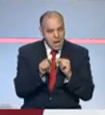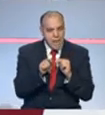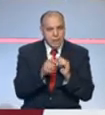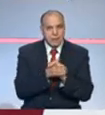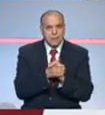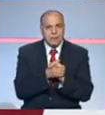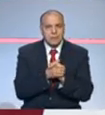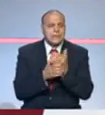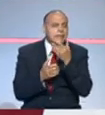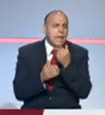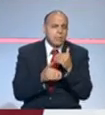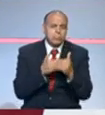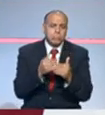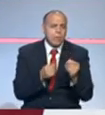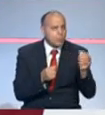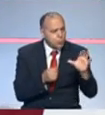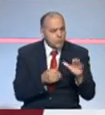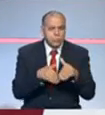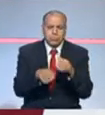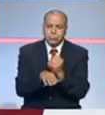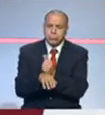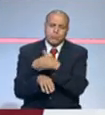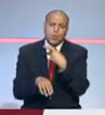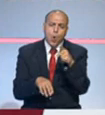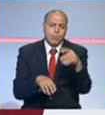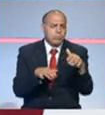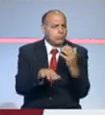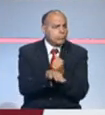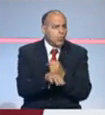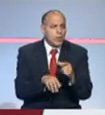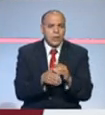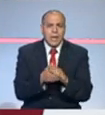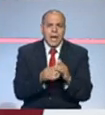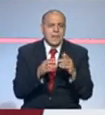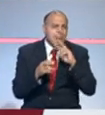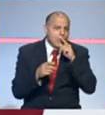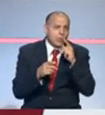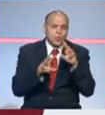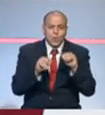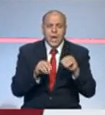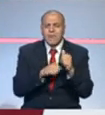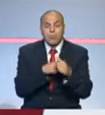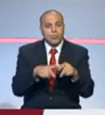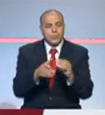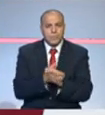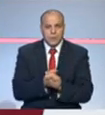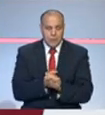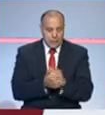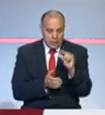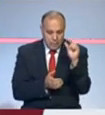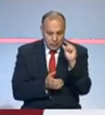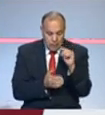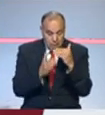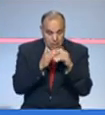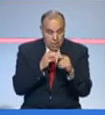السهولة وتبدأ عندها الإمكانيات باش تلقح في جهتها حسب العداية والأسواق الأسبوعية متع الناس هذه دكتور هنا